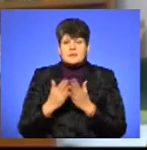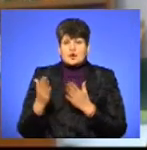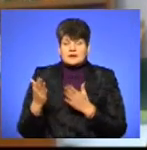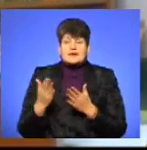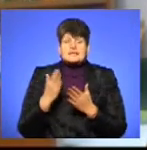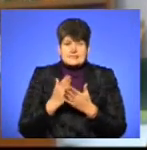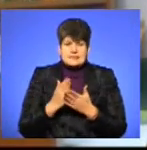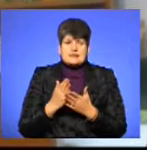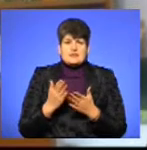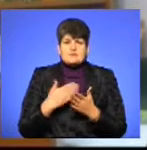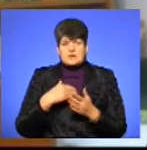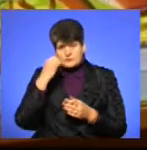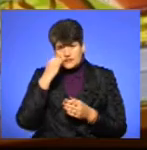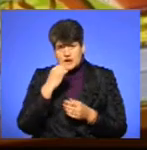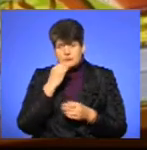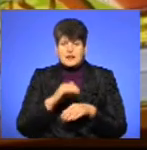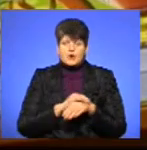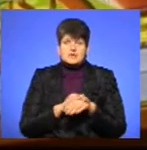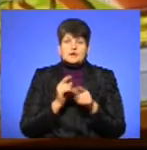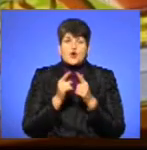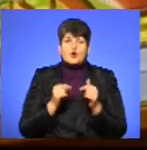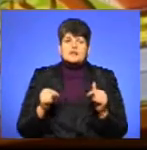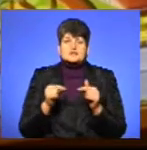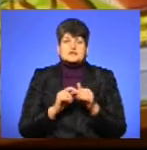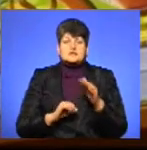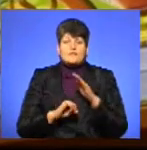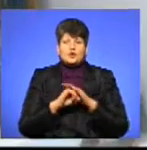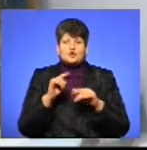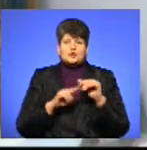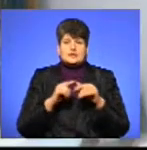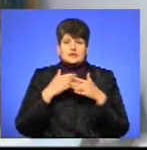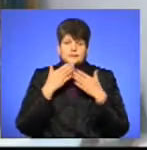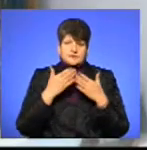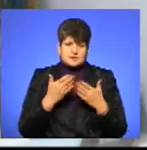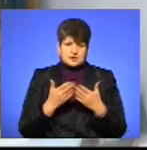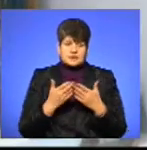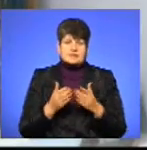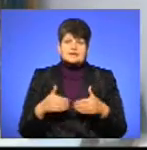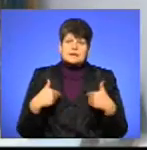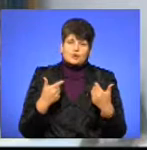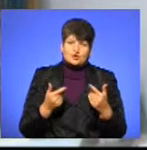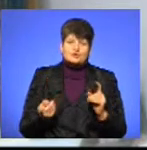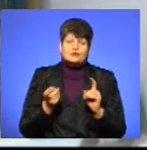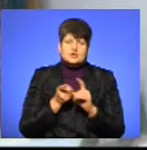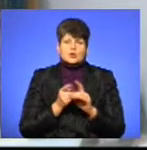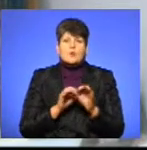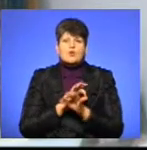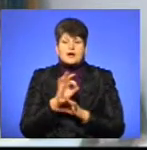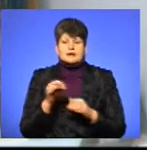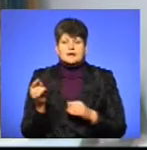вони є, і ми завдячуємо благодійній організації фонду «Родини не читайло». Запрошуємо долучитися до проєкту